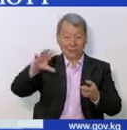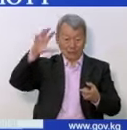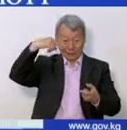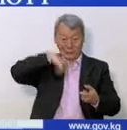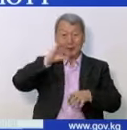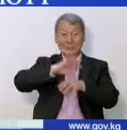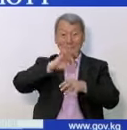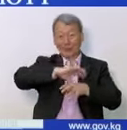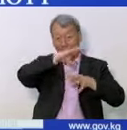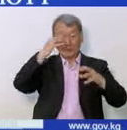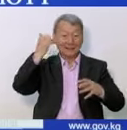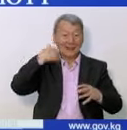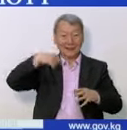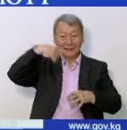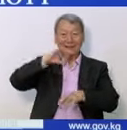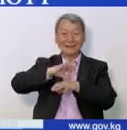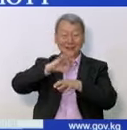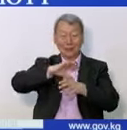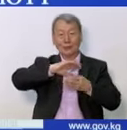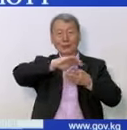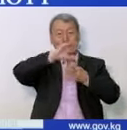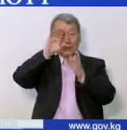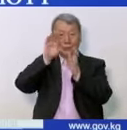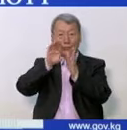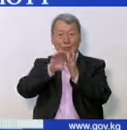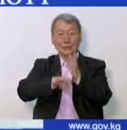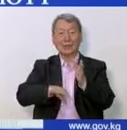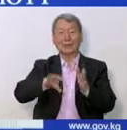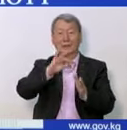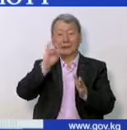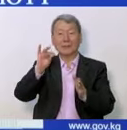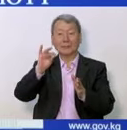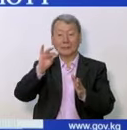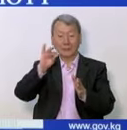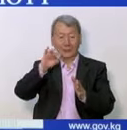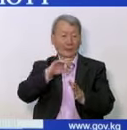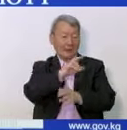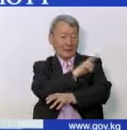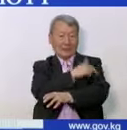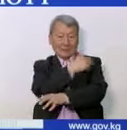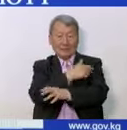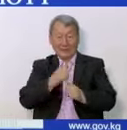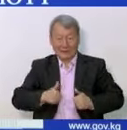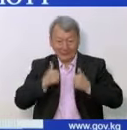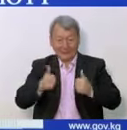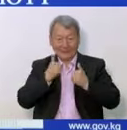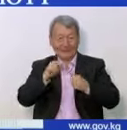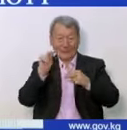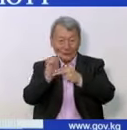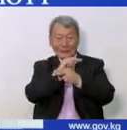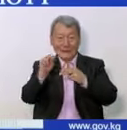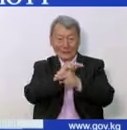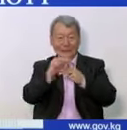старые болячки обострились. И несмотря на правопроводимое лечение,